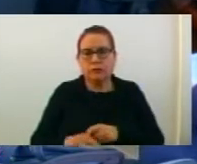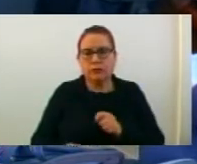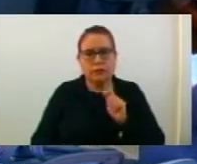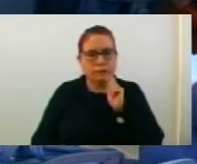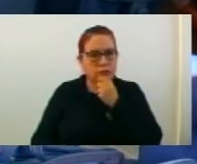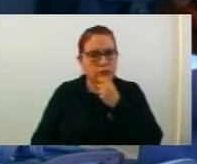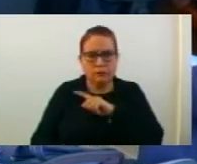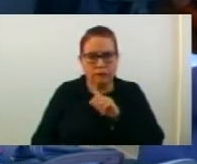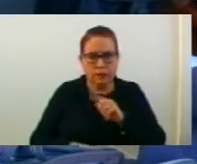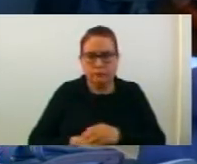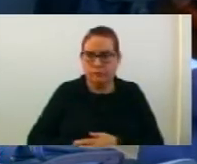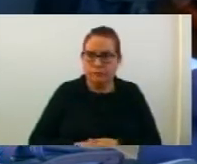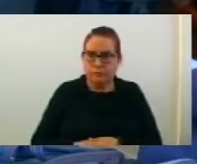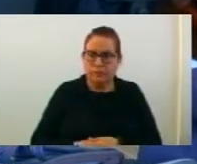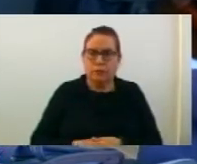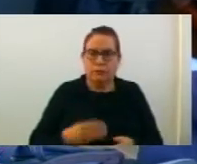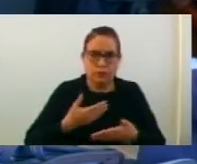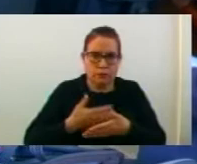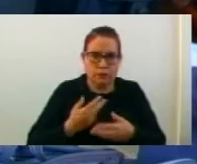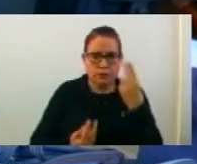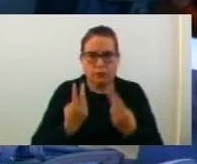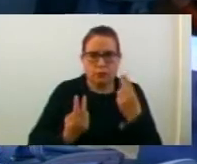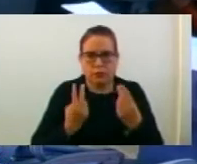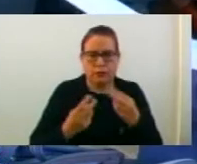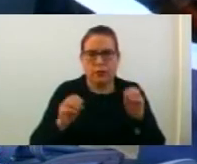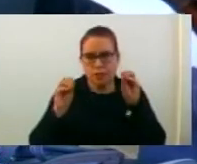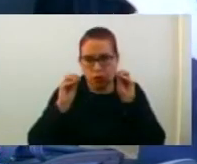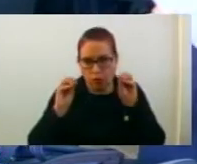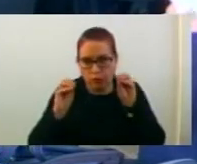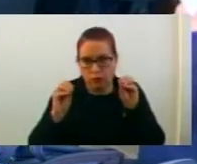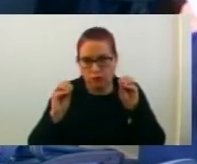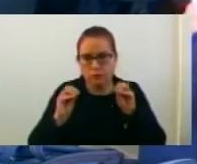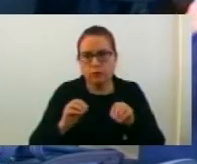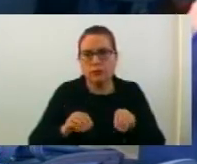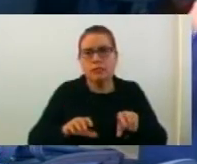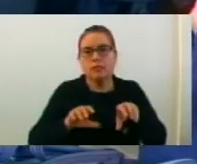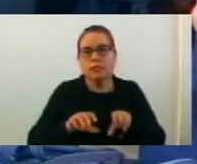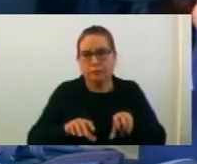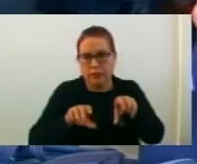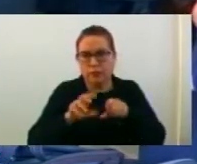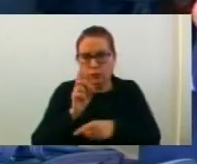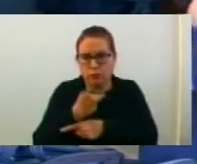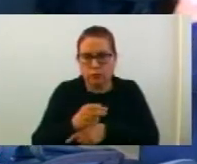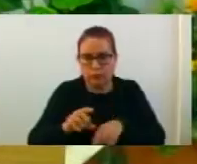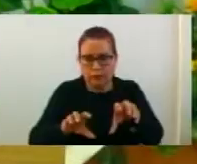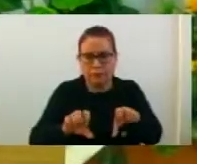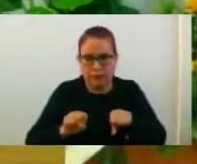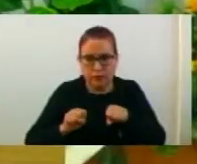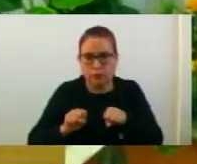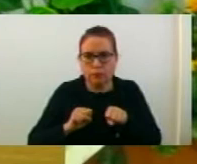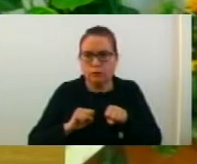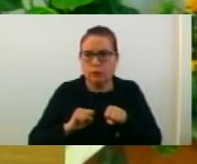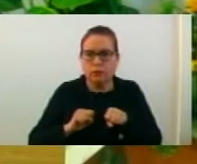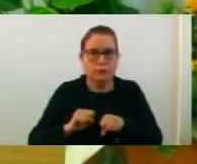Дали има въздържене? През основно спределеното глас на конститирам дека сојот со 20 гласа за, без ните против,